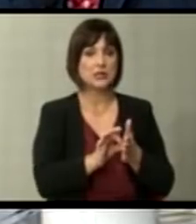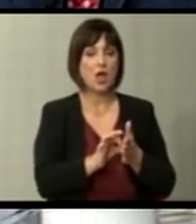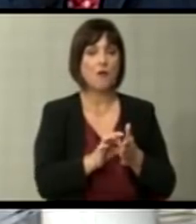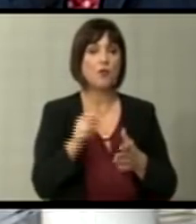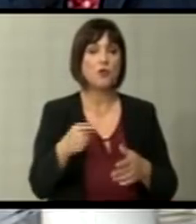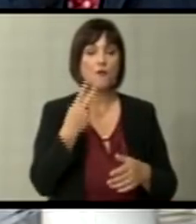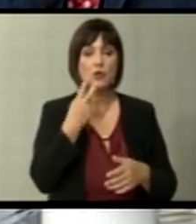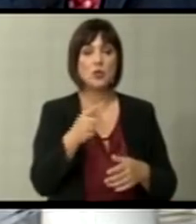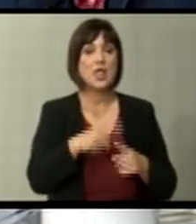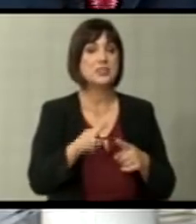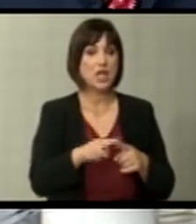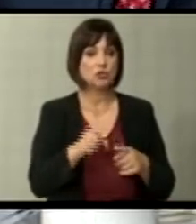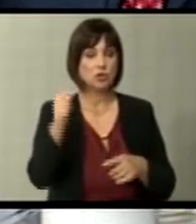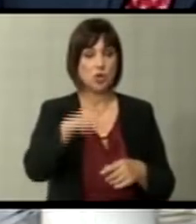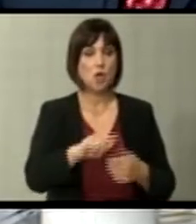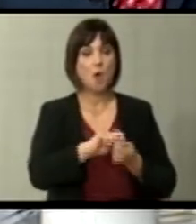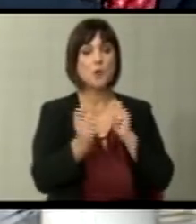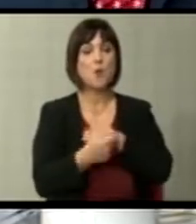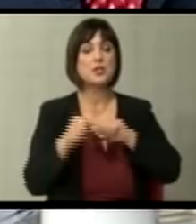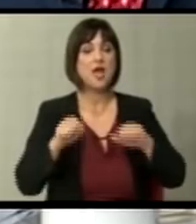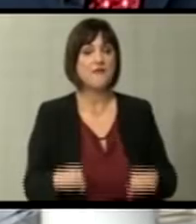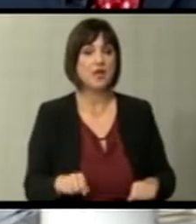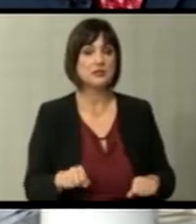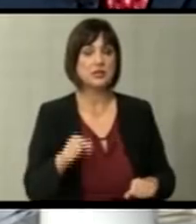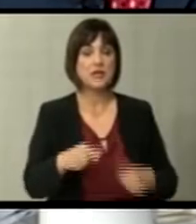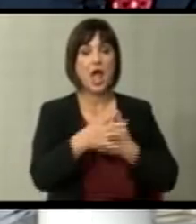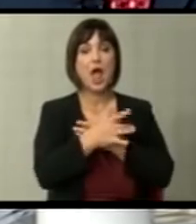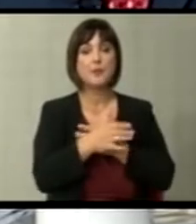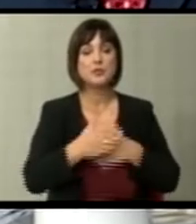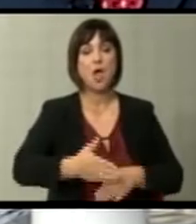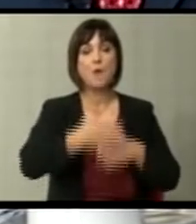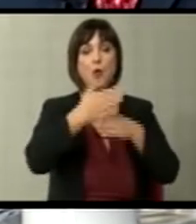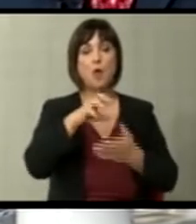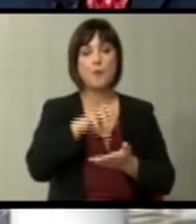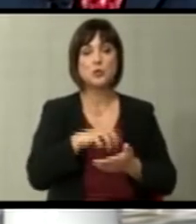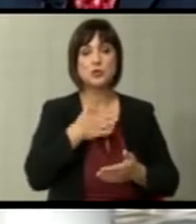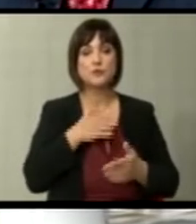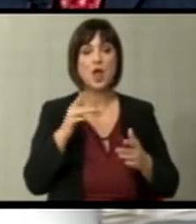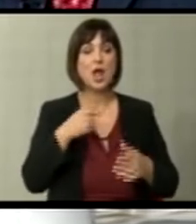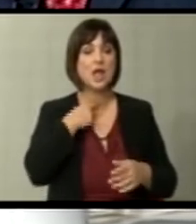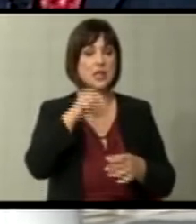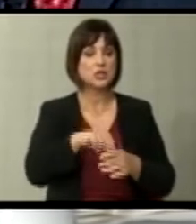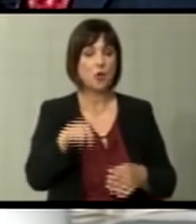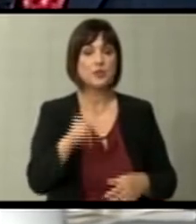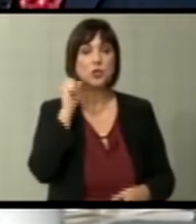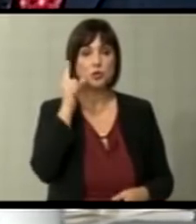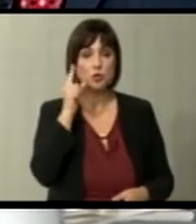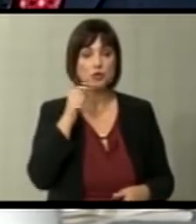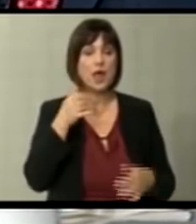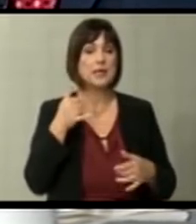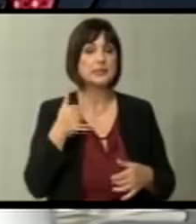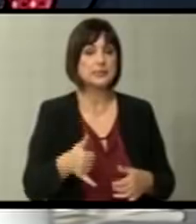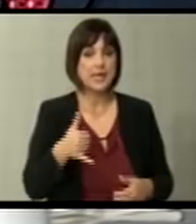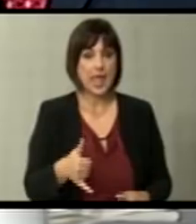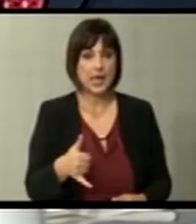очигледно начинот да дојде до промена на властта е да албанците помогнат на опозицијата со своите гласо и това се случи Сега